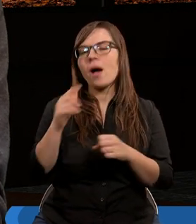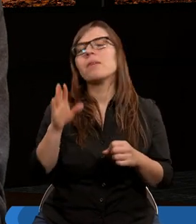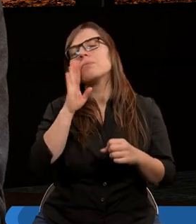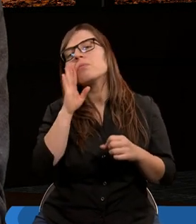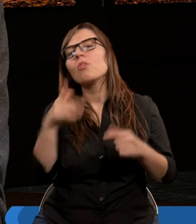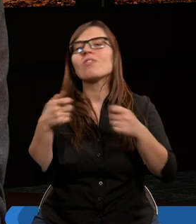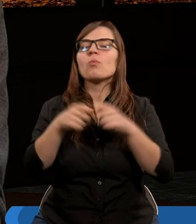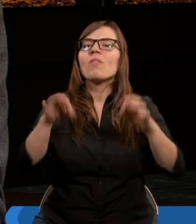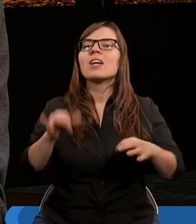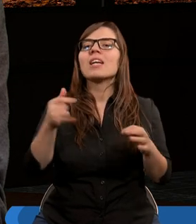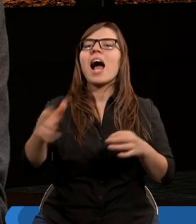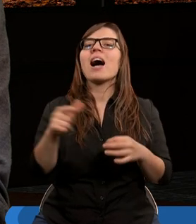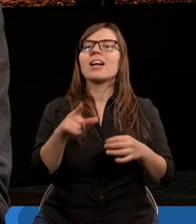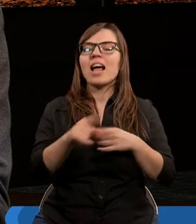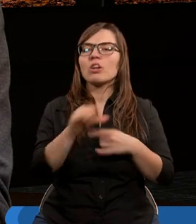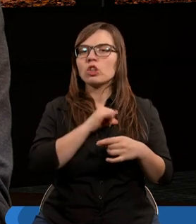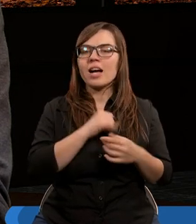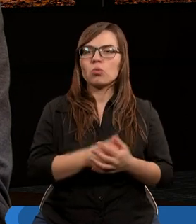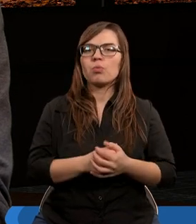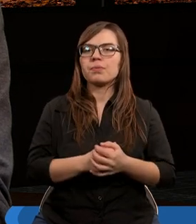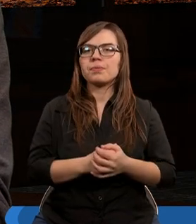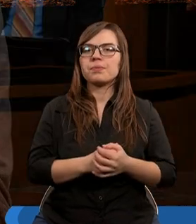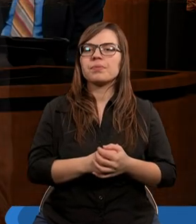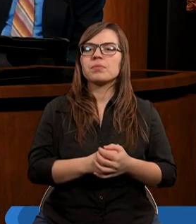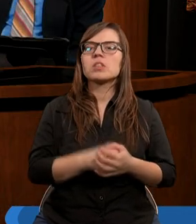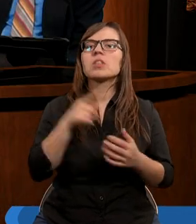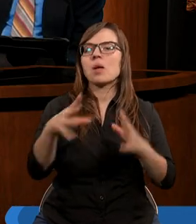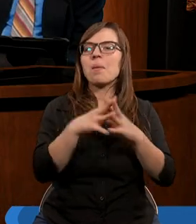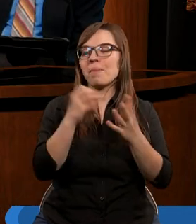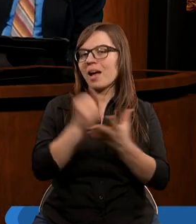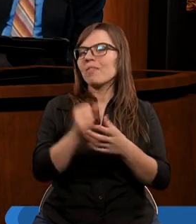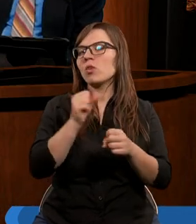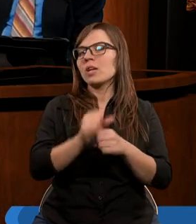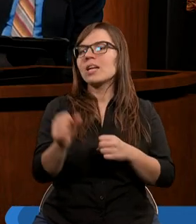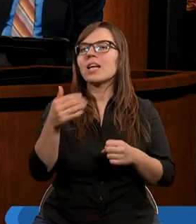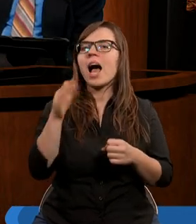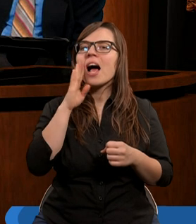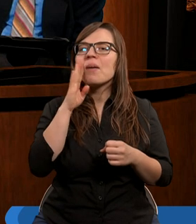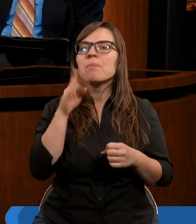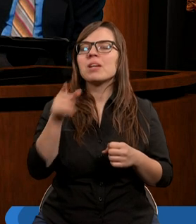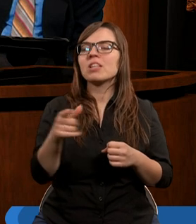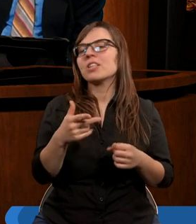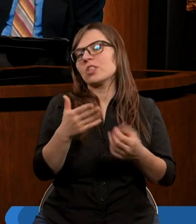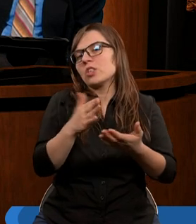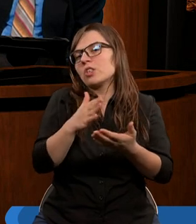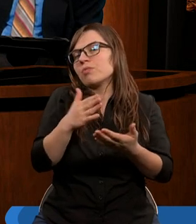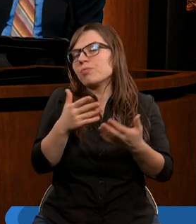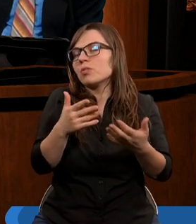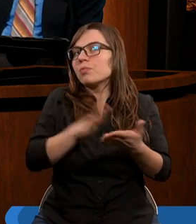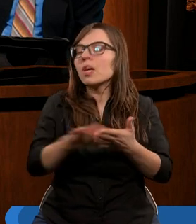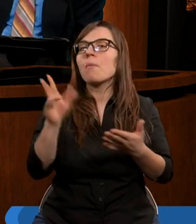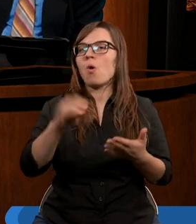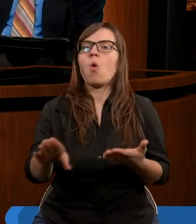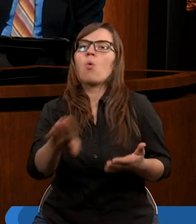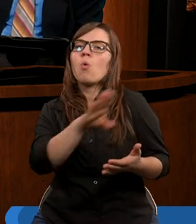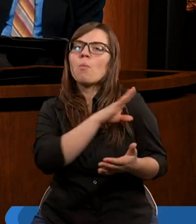zimni jak trup dla grzechu. Czyli prawo już wtedy nas nie dotyczy. Tak. Bo